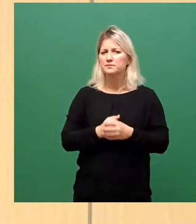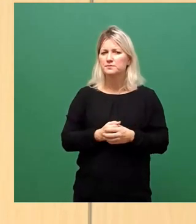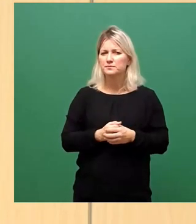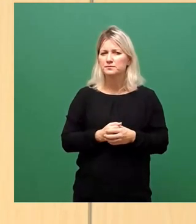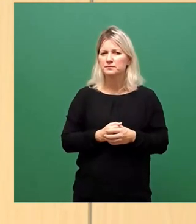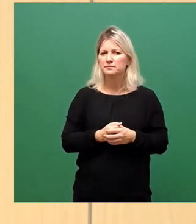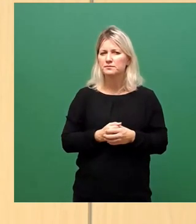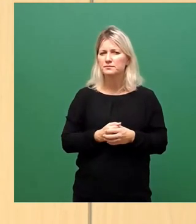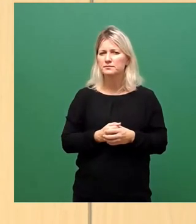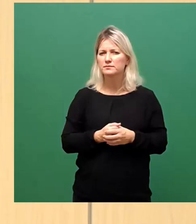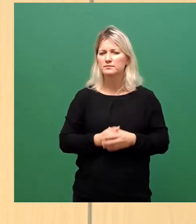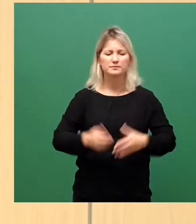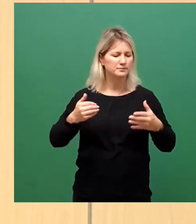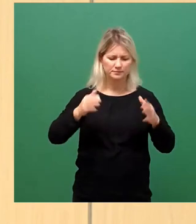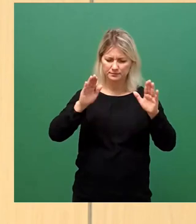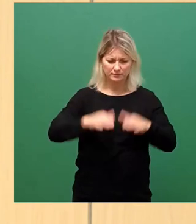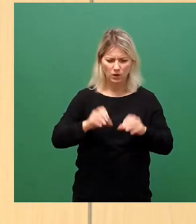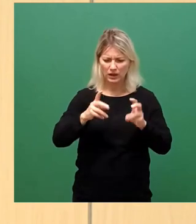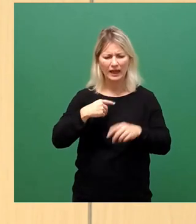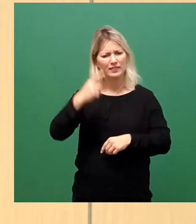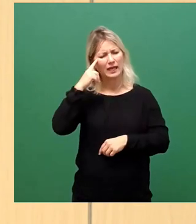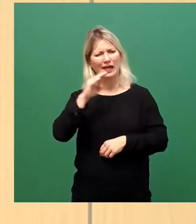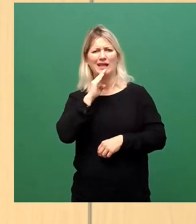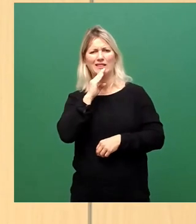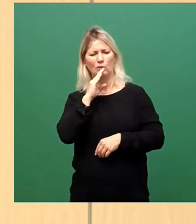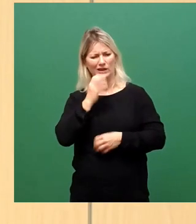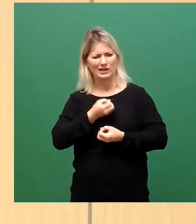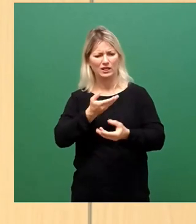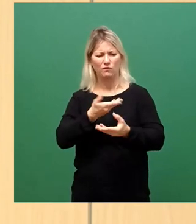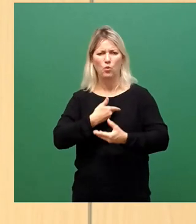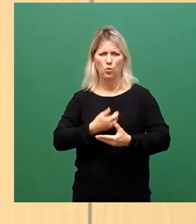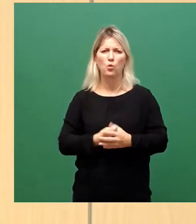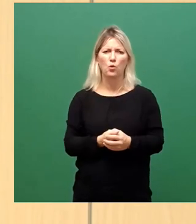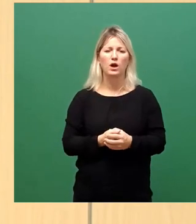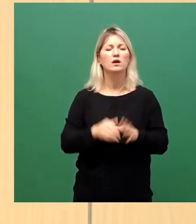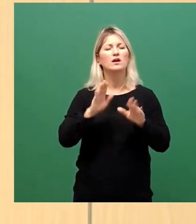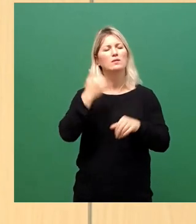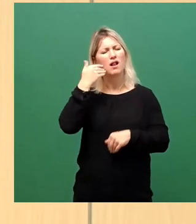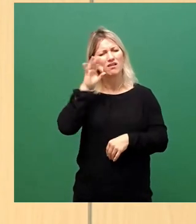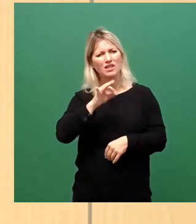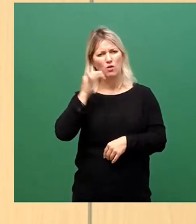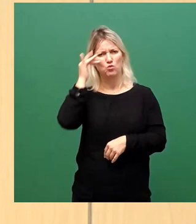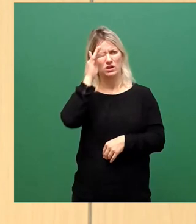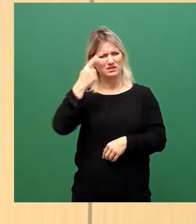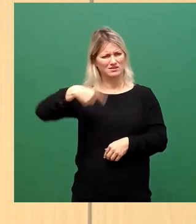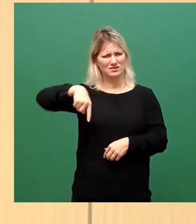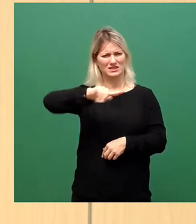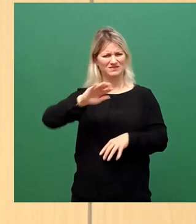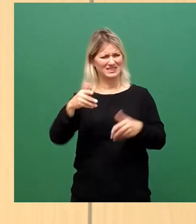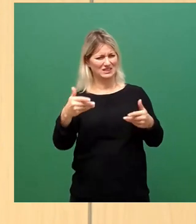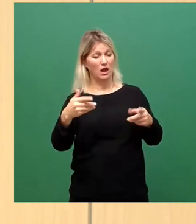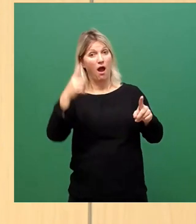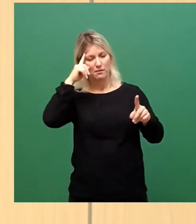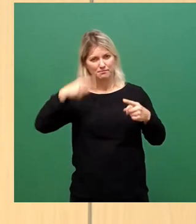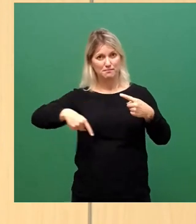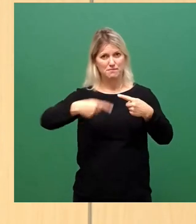Ja, belassen wir es dabei. Ich denke, ich habe genügend Informationen gegeben. Denken Sie einfach mal darüber nach, was hier passiert. Ach ja, jetzt weiß ich es wieder. Und